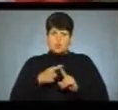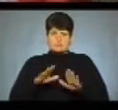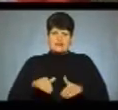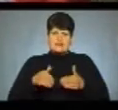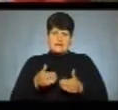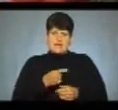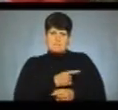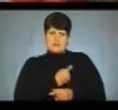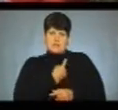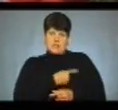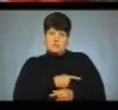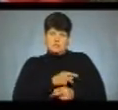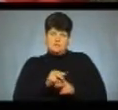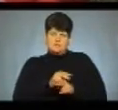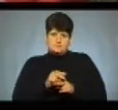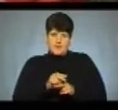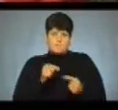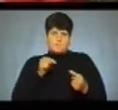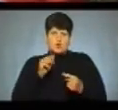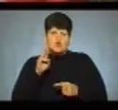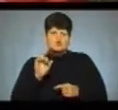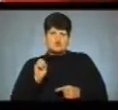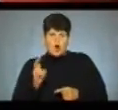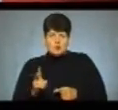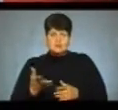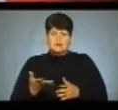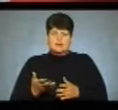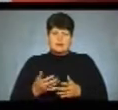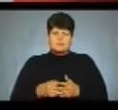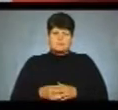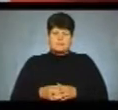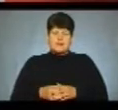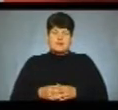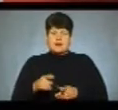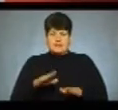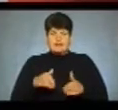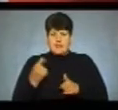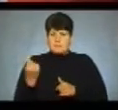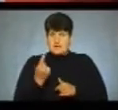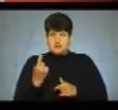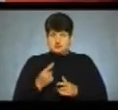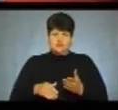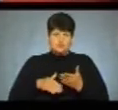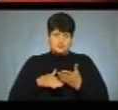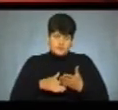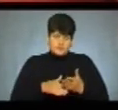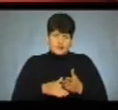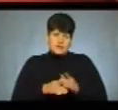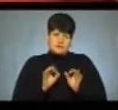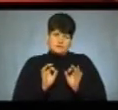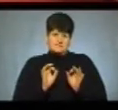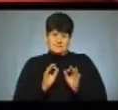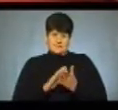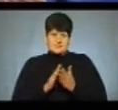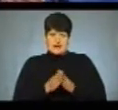медикаментозної терапії, протишокової, знеболювальної. Ми надали йому невідкладну першу допомогу і в більш-меж стабільному стані її